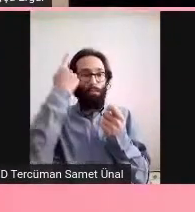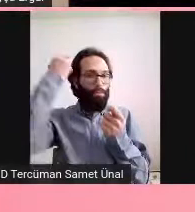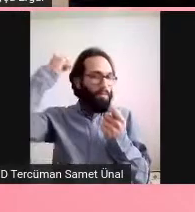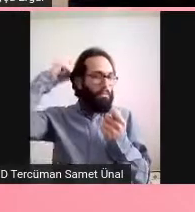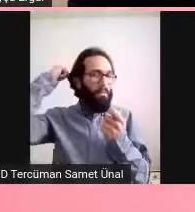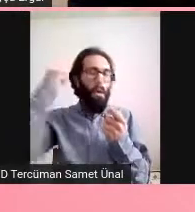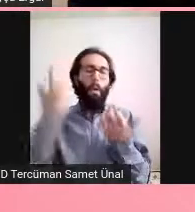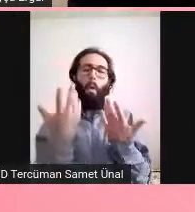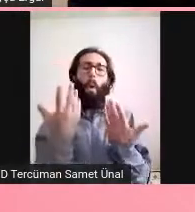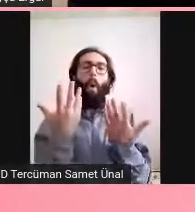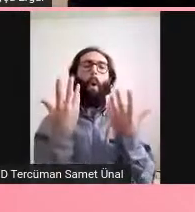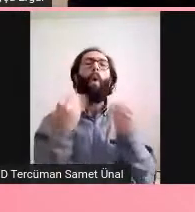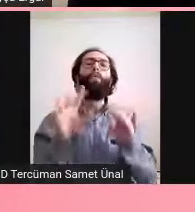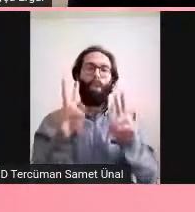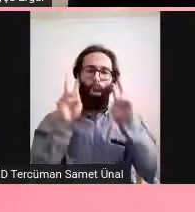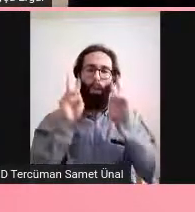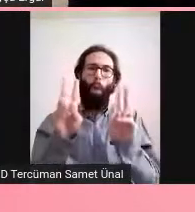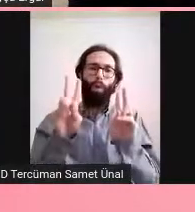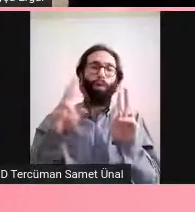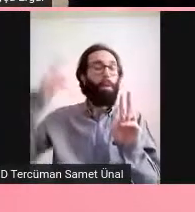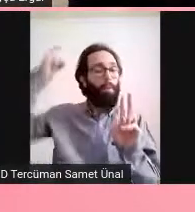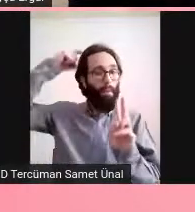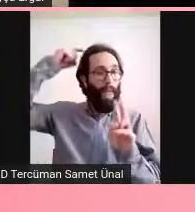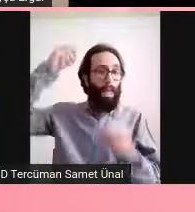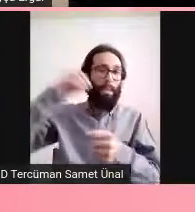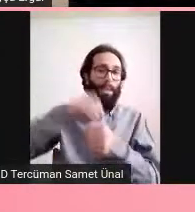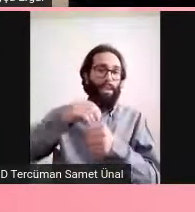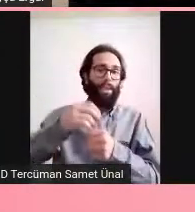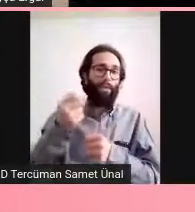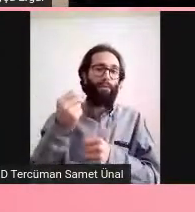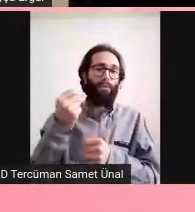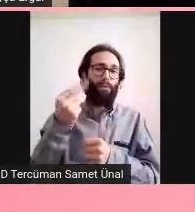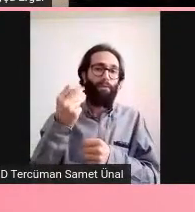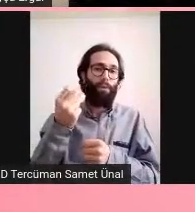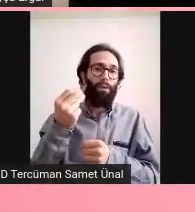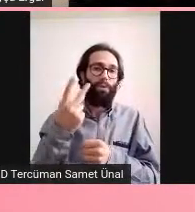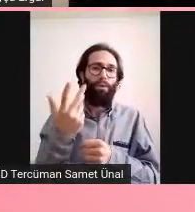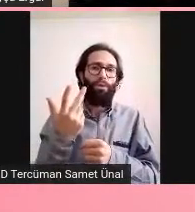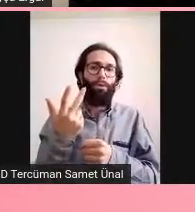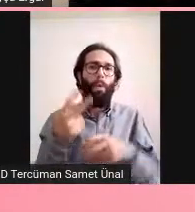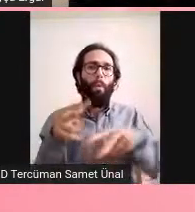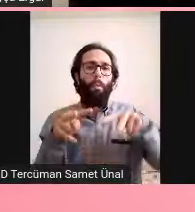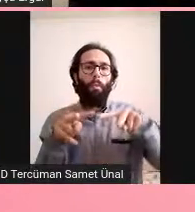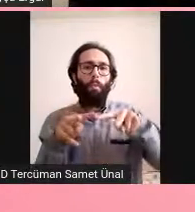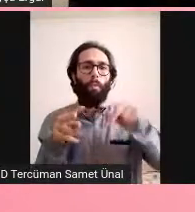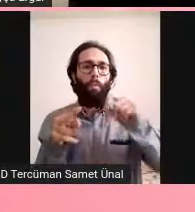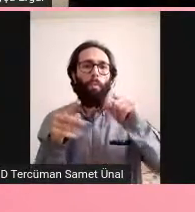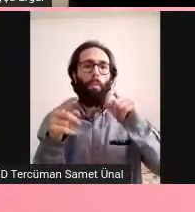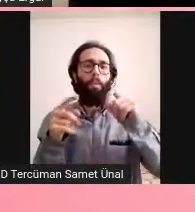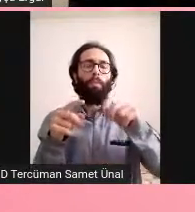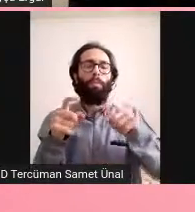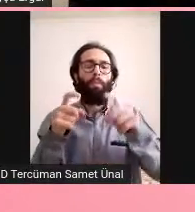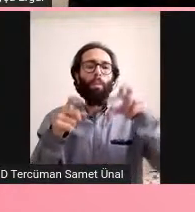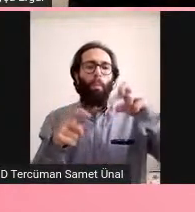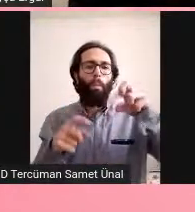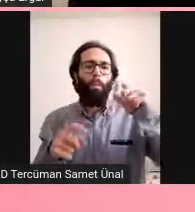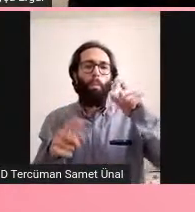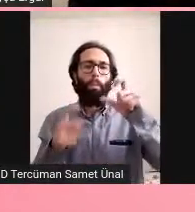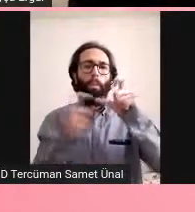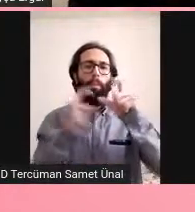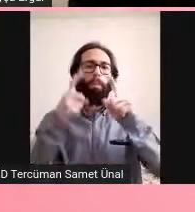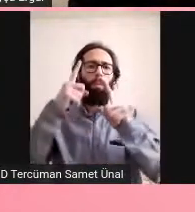Bunun için postmortem beyin dokusunda PCR yapılmış. Onda da bulunmamış.